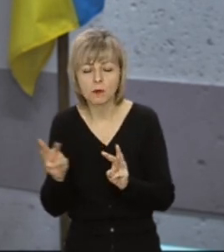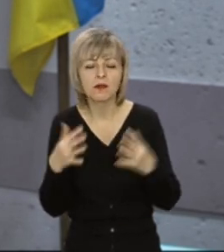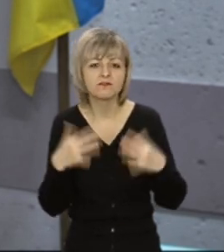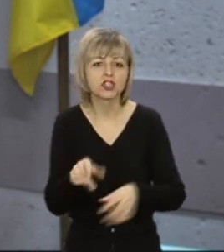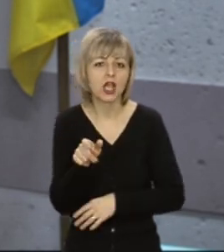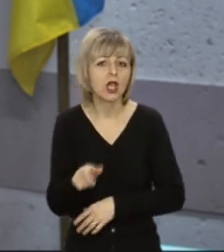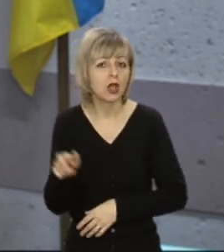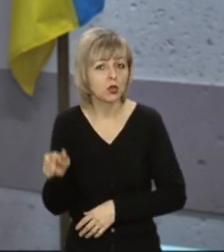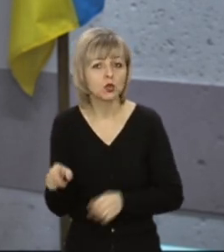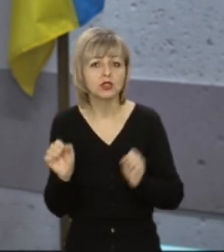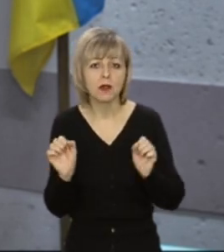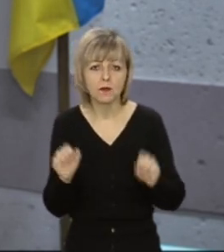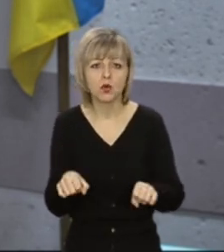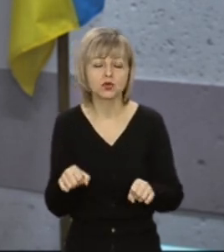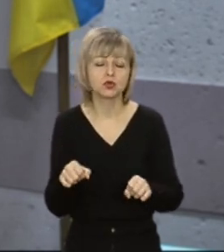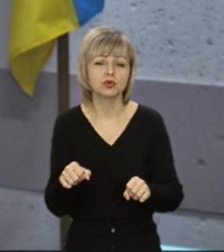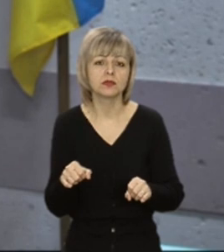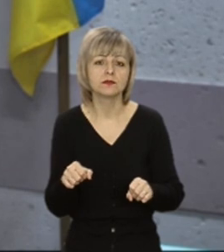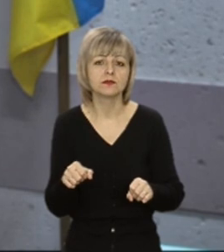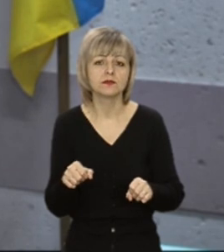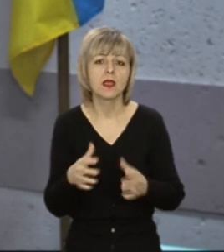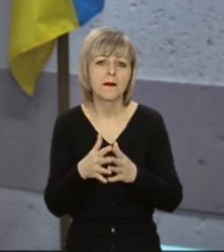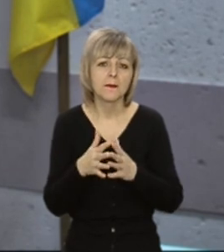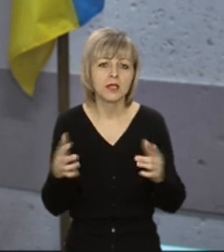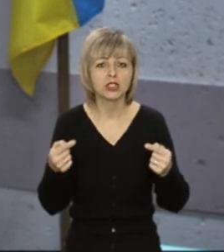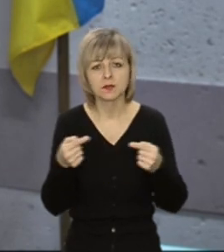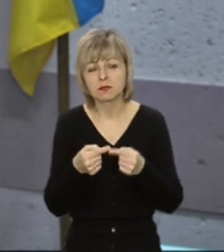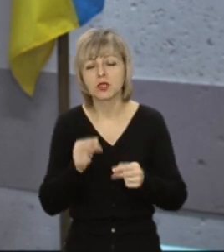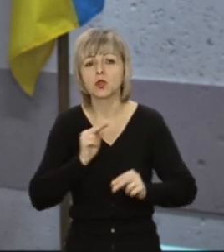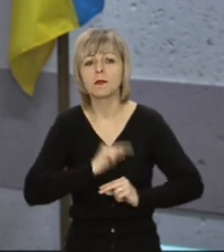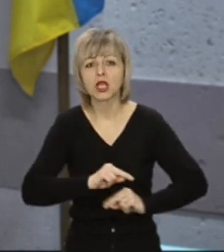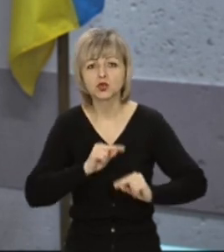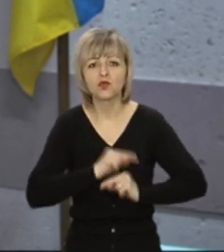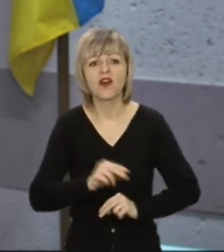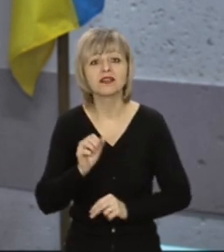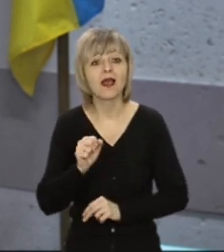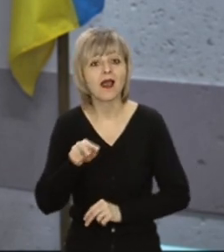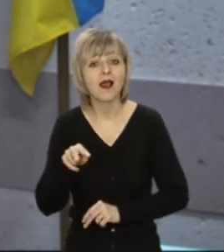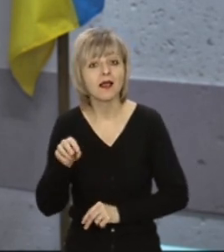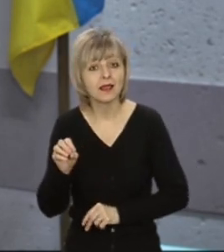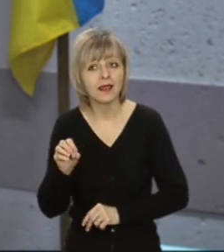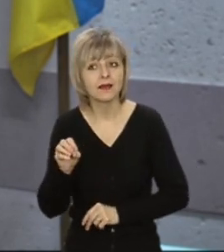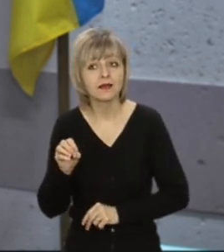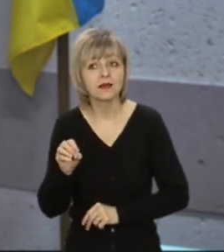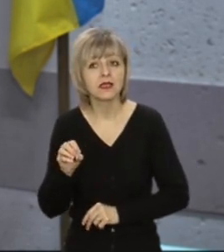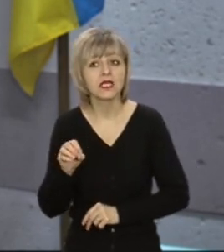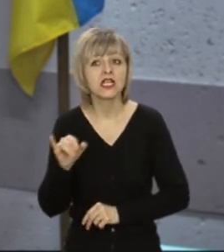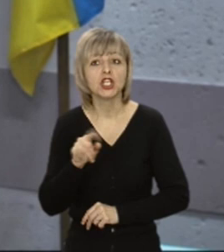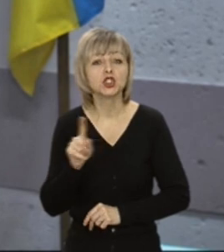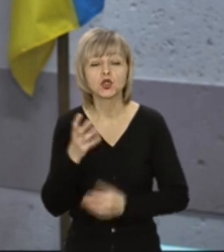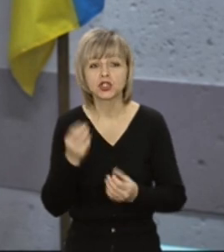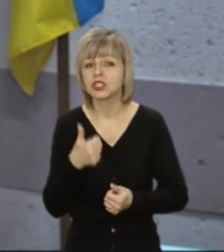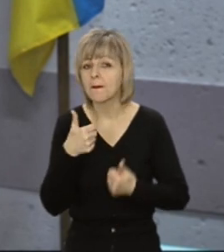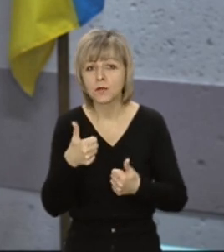вже люди можуть, скажімо, більш предметно працювати. Але, і що ще